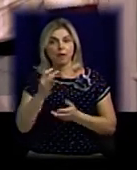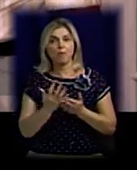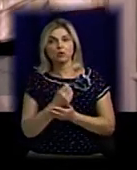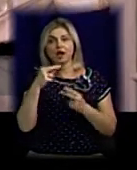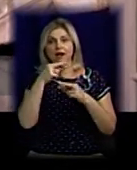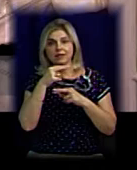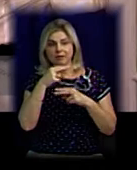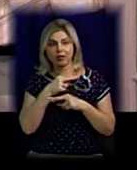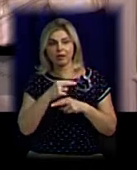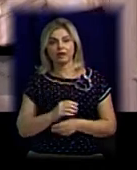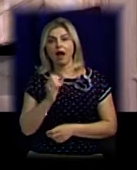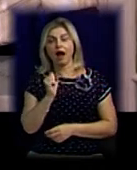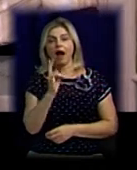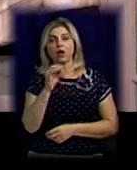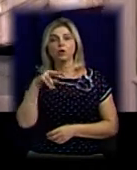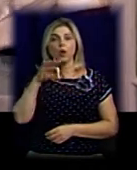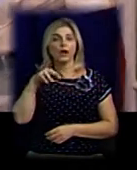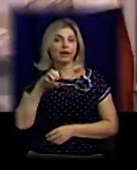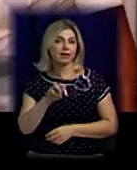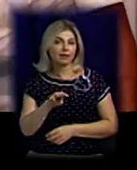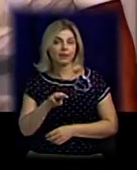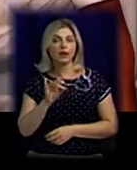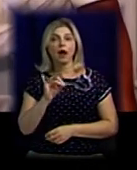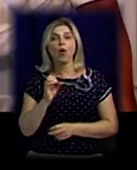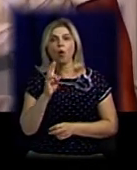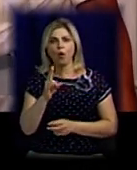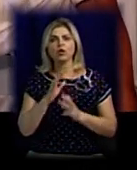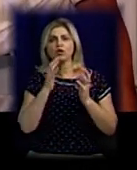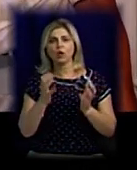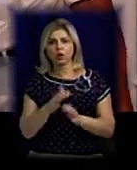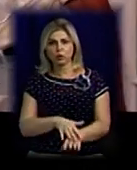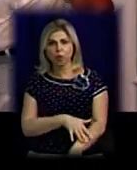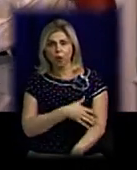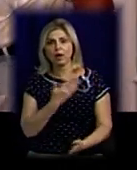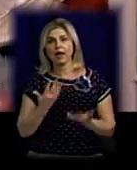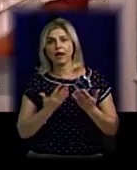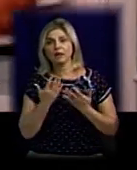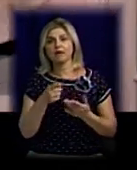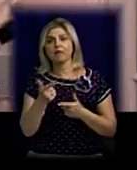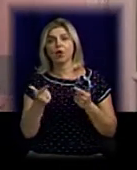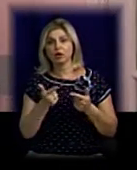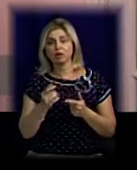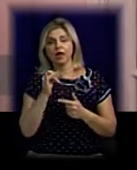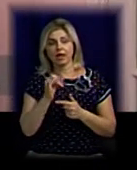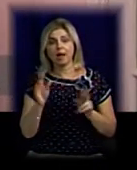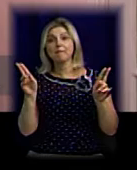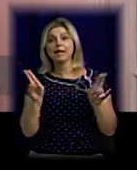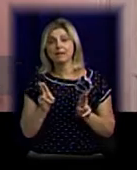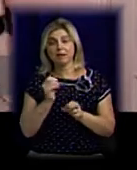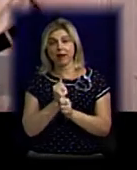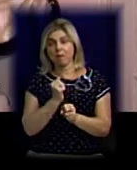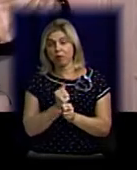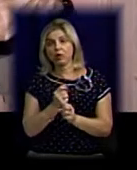аноліт нейтральний. Все, він сохраняється довго, якщо його приготовити. І принцип роботи заключається в чому?